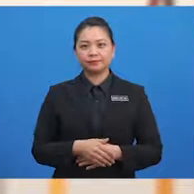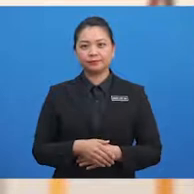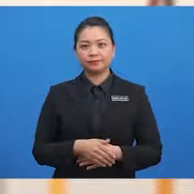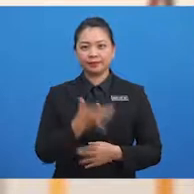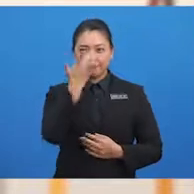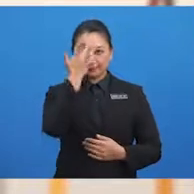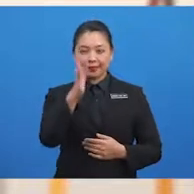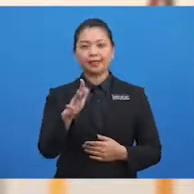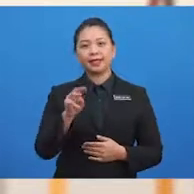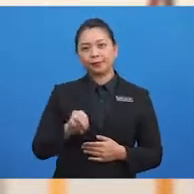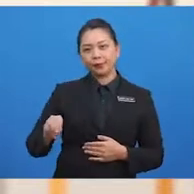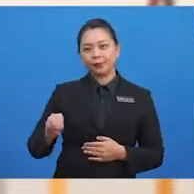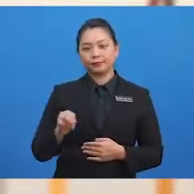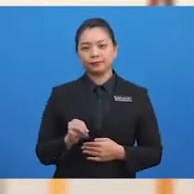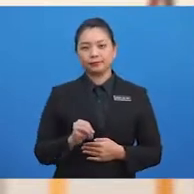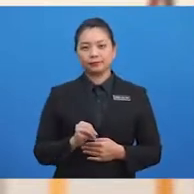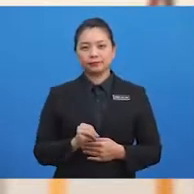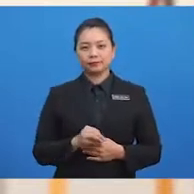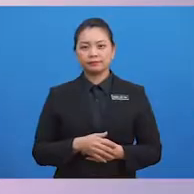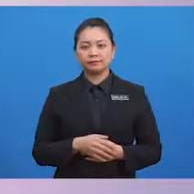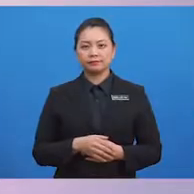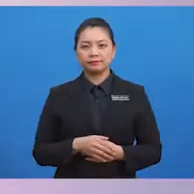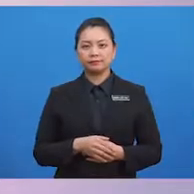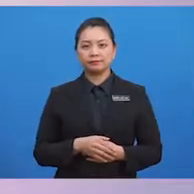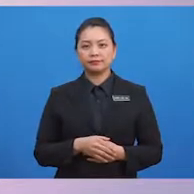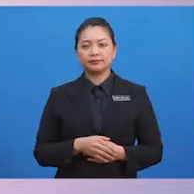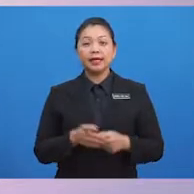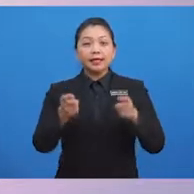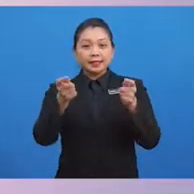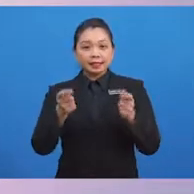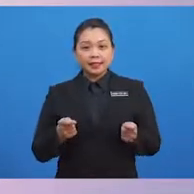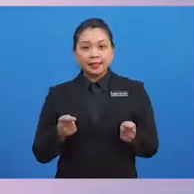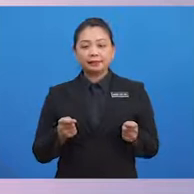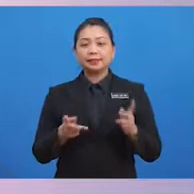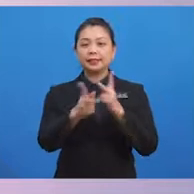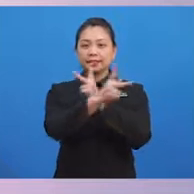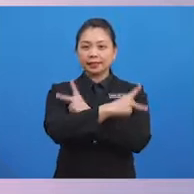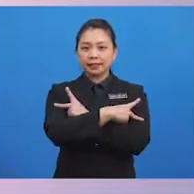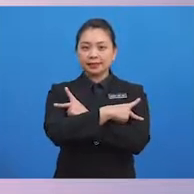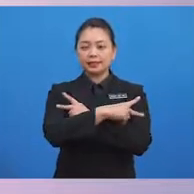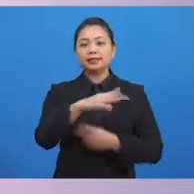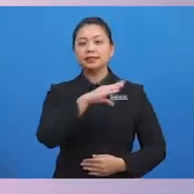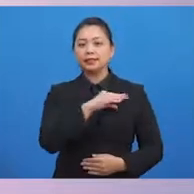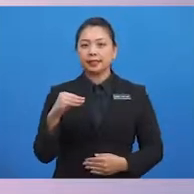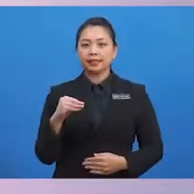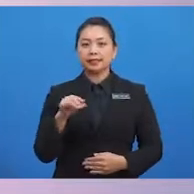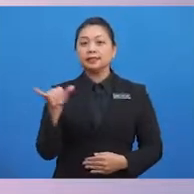Pandai murid-murid. Ungkapan terima kasih dan sama-sama perlulah